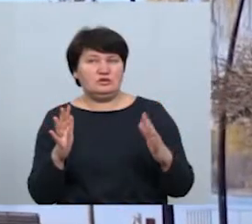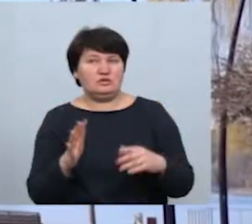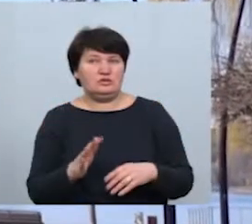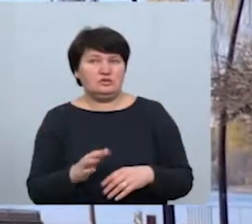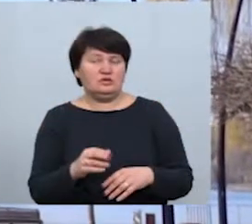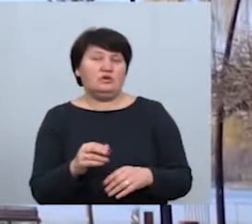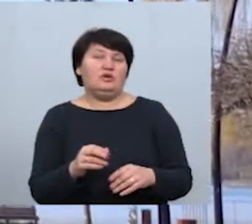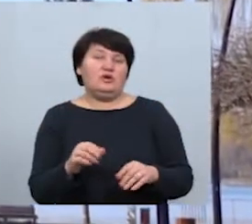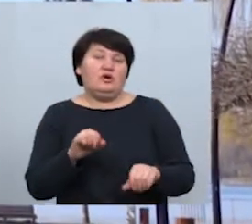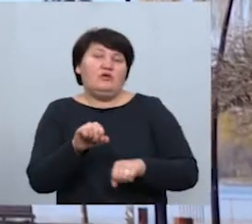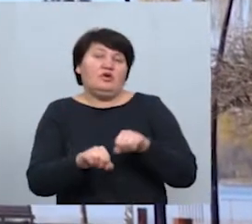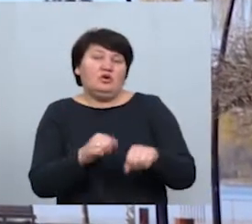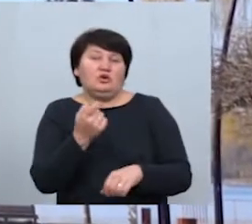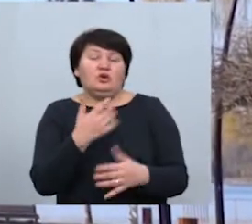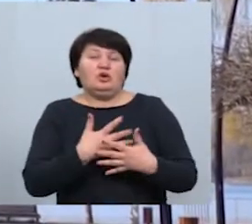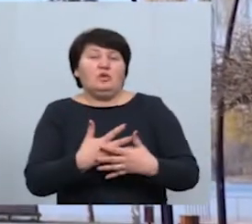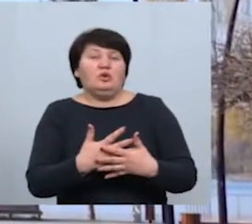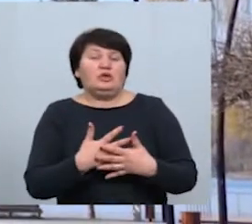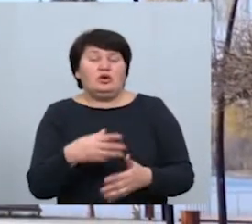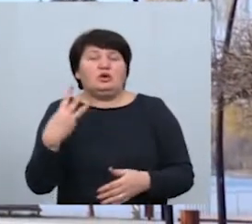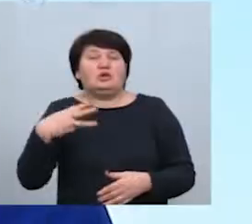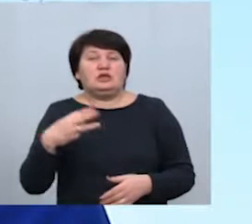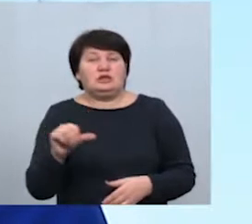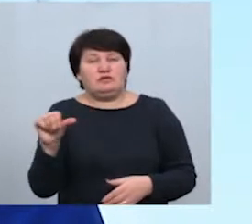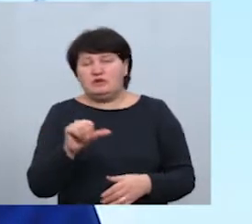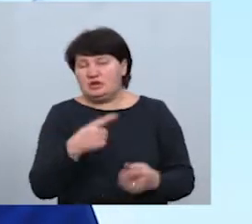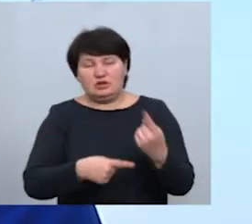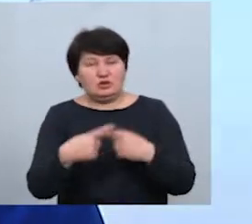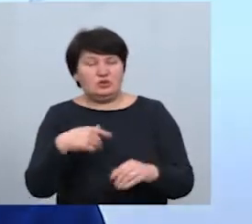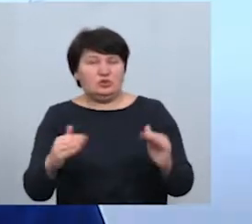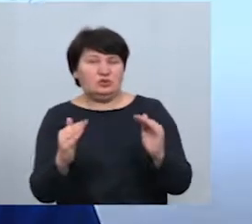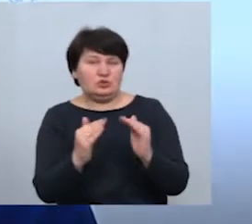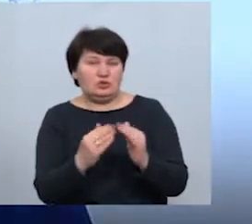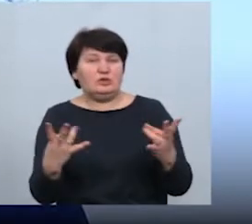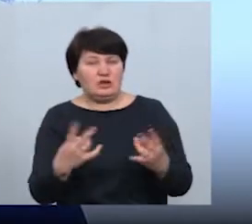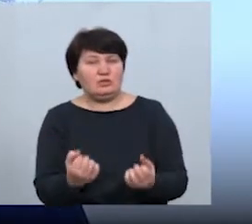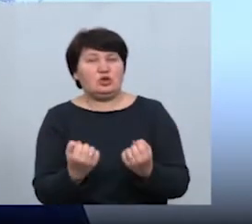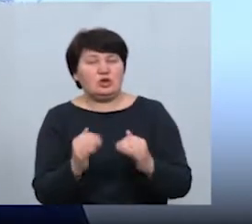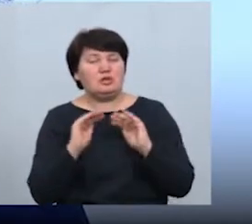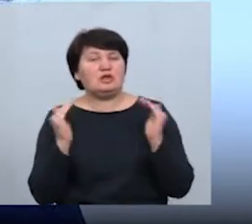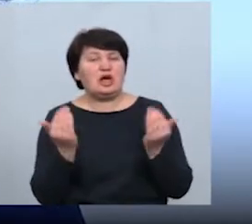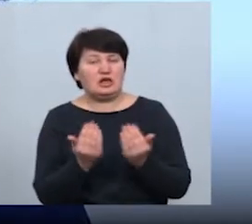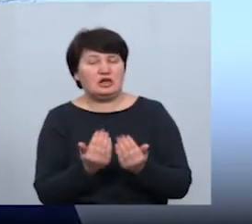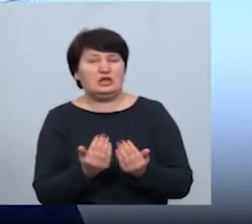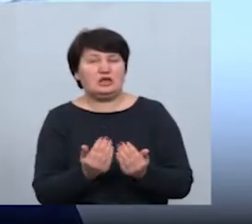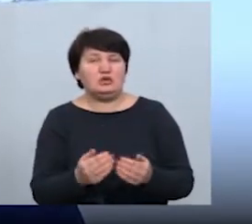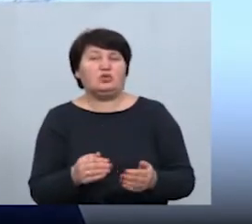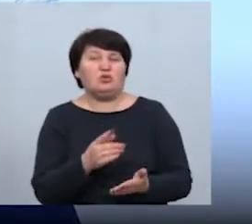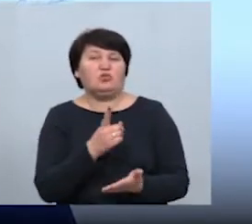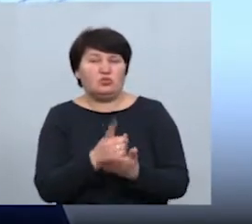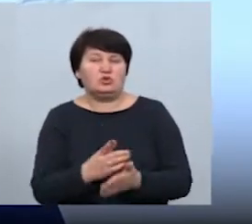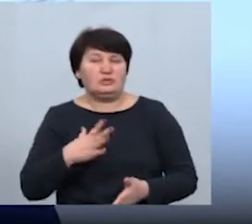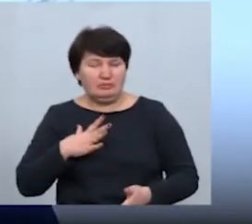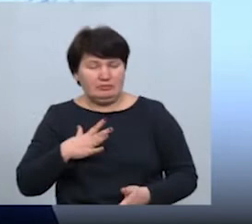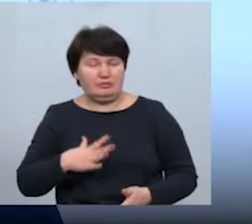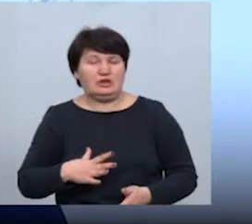подихати, якихось пару хвилин до пів години і додому. Треба трохи дотримуватись, що робити. Мусимо перечекати це, пережити,